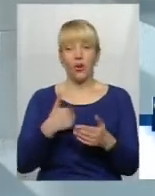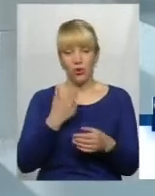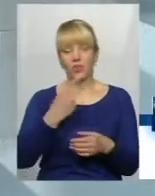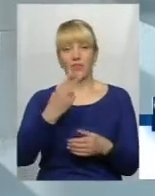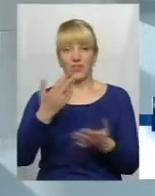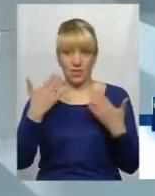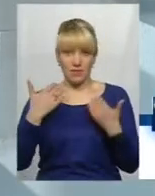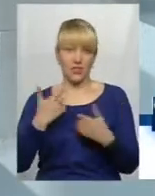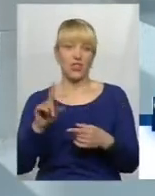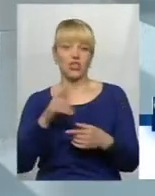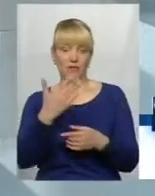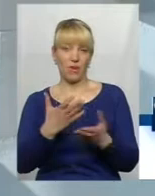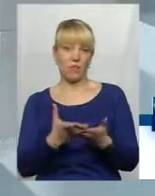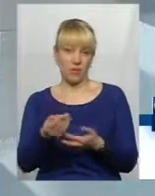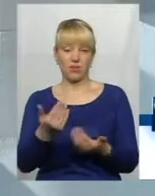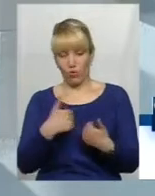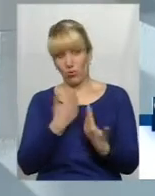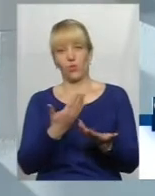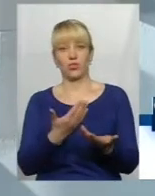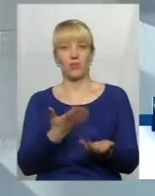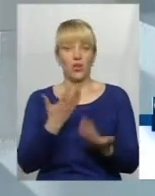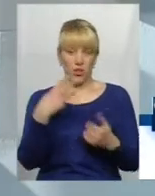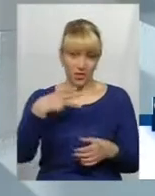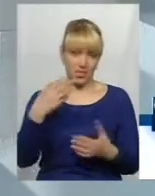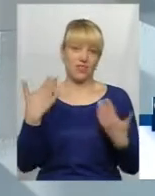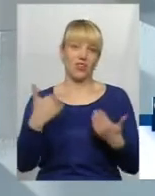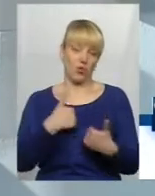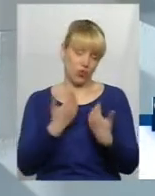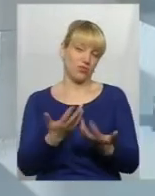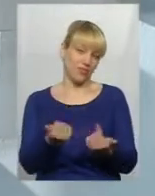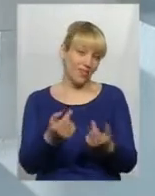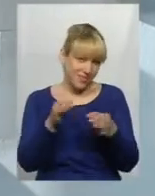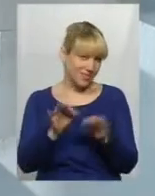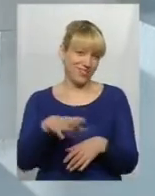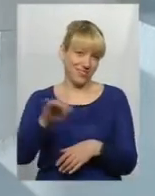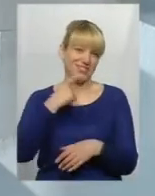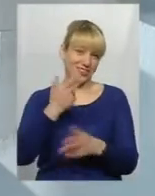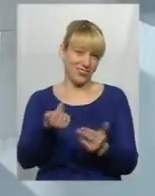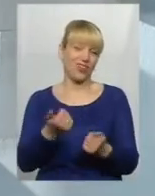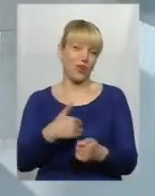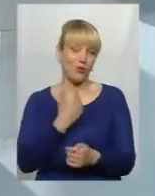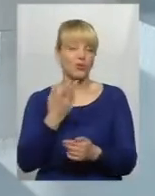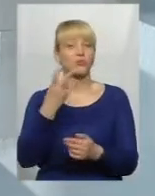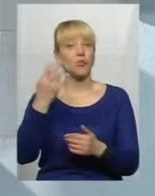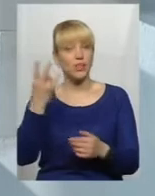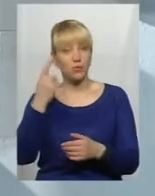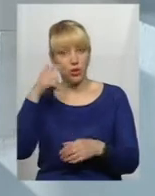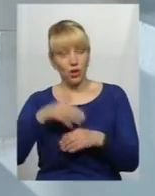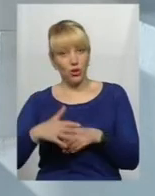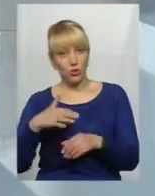вихідних, щоб вам за це платити? Хочете 30 вихідних, щоб вам за це платити? Хочете, звісно, кошти схеже хоче. Але треба розуміти, що